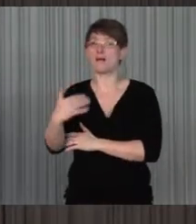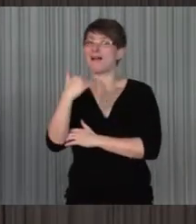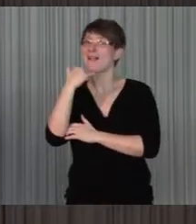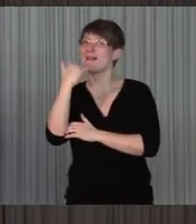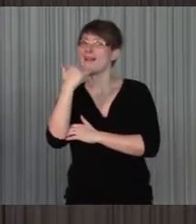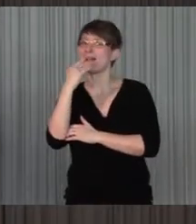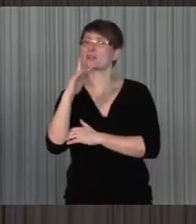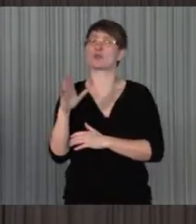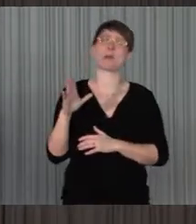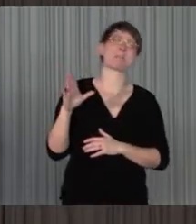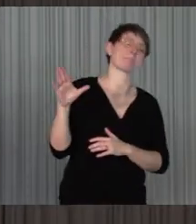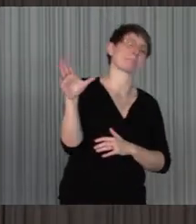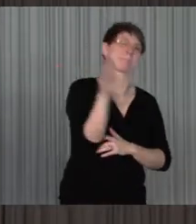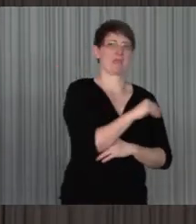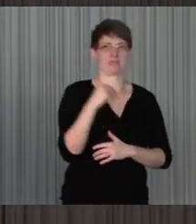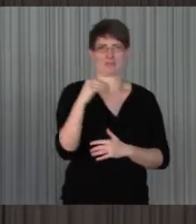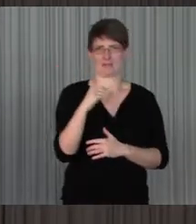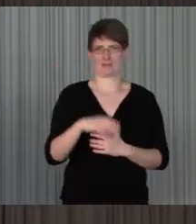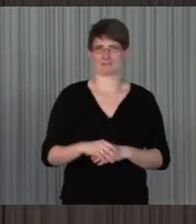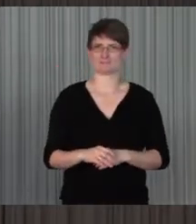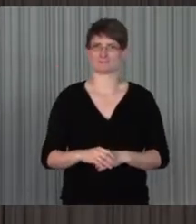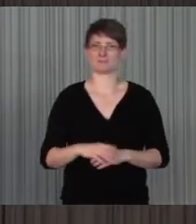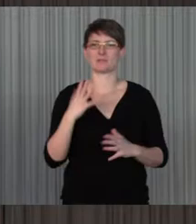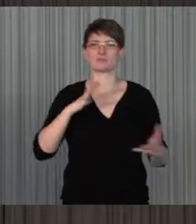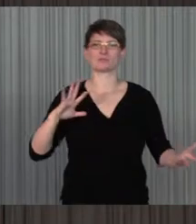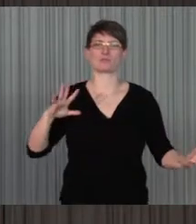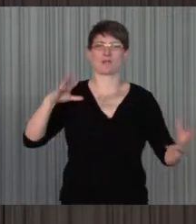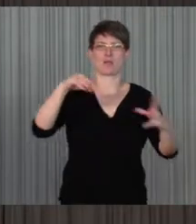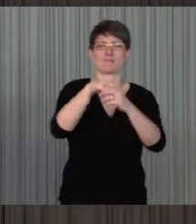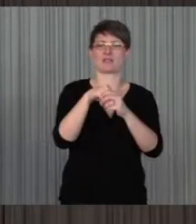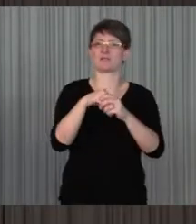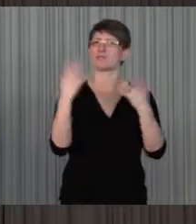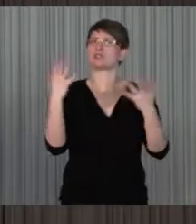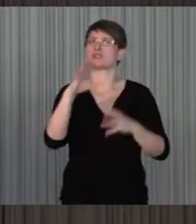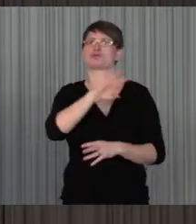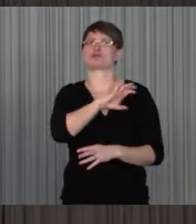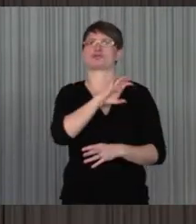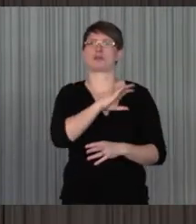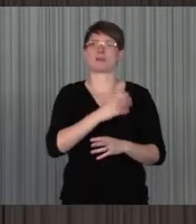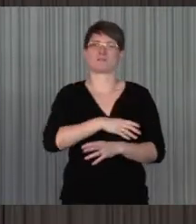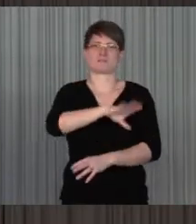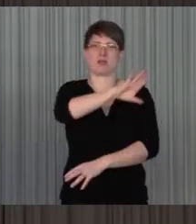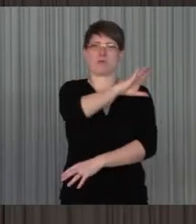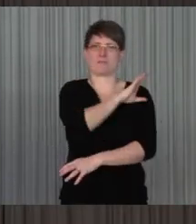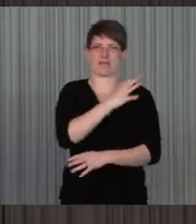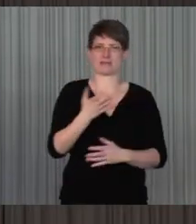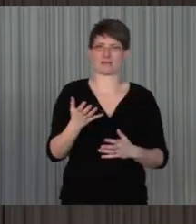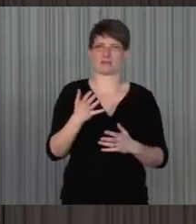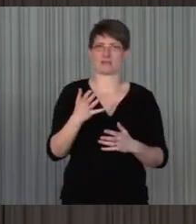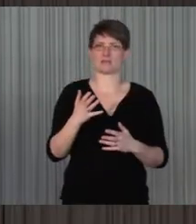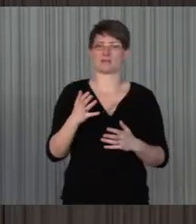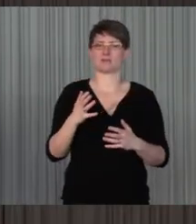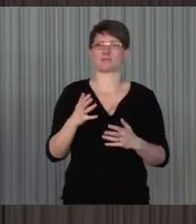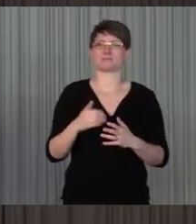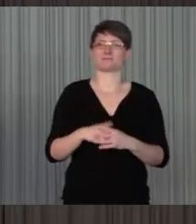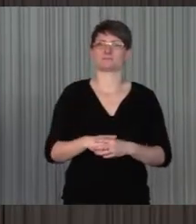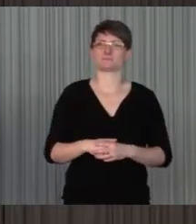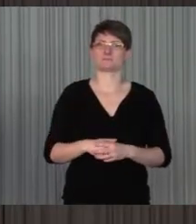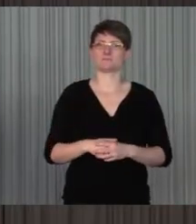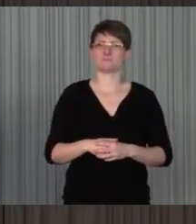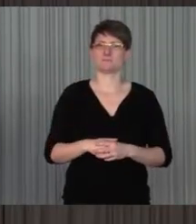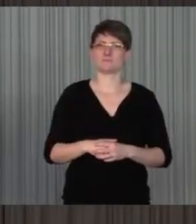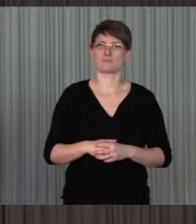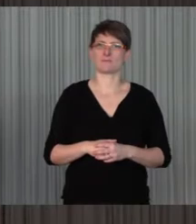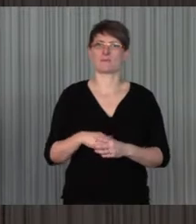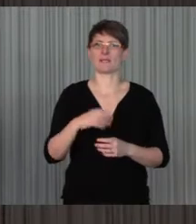Also, wenn man das ein bisschen zusammenfassen kann, welche Chancen VW mit Medien gibt, kann man sagen,